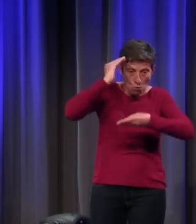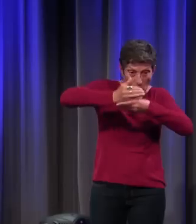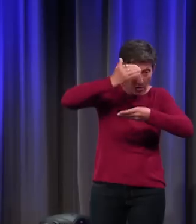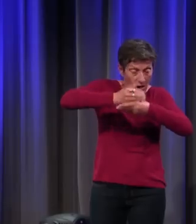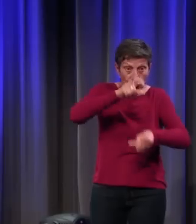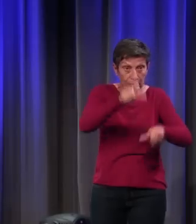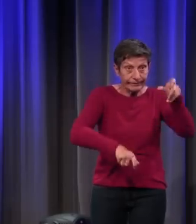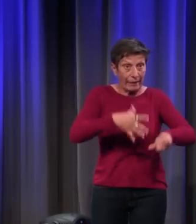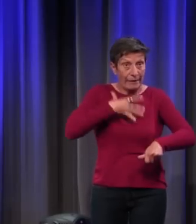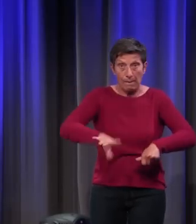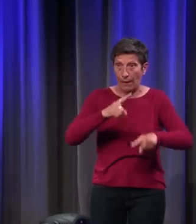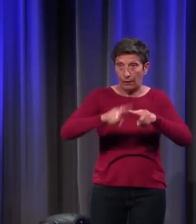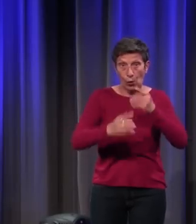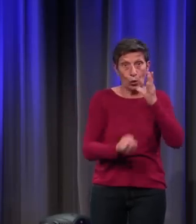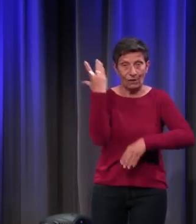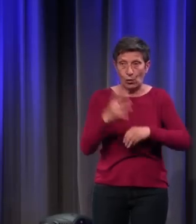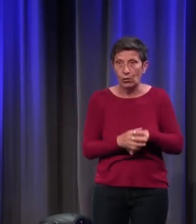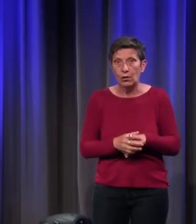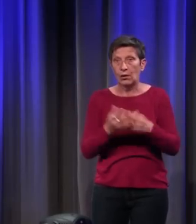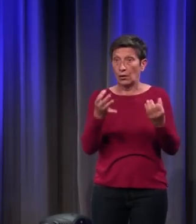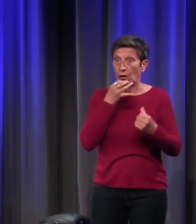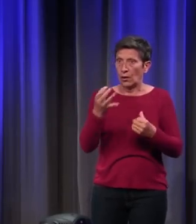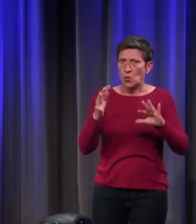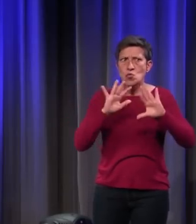C'est toujours suspect, c'est dangereux,